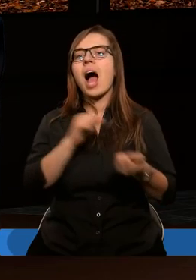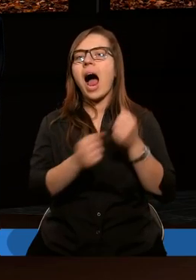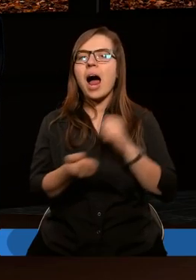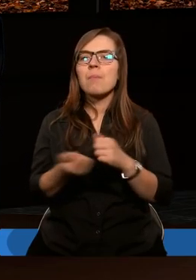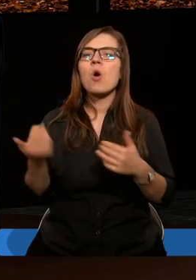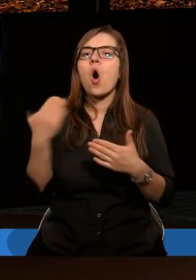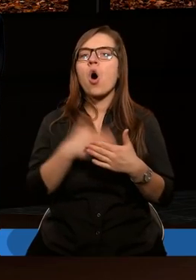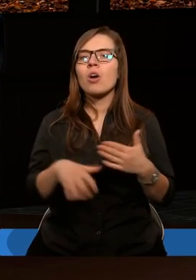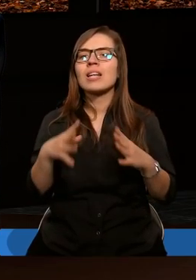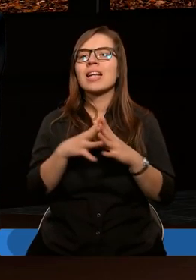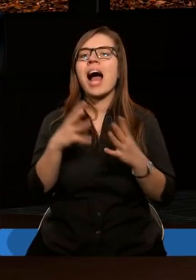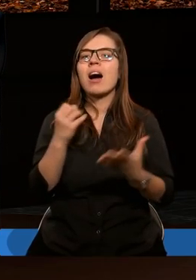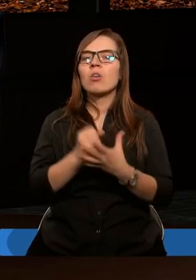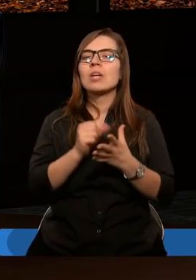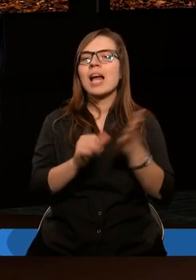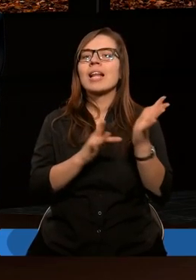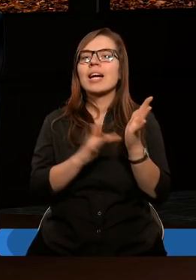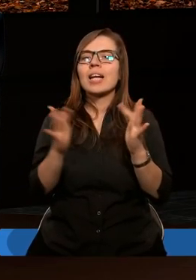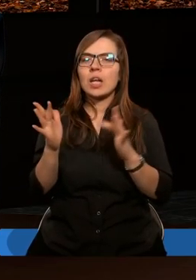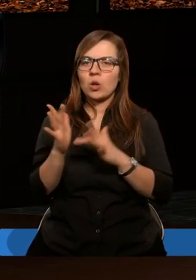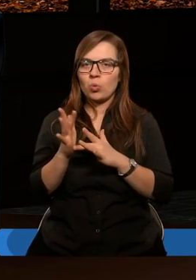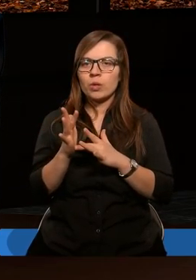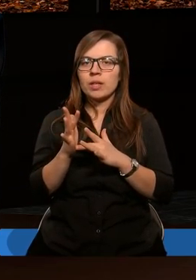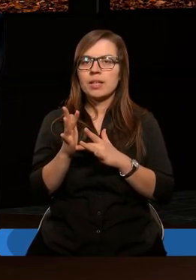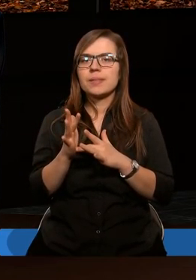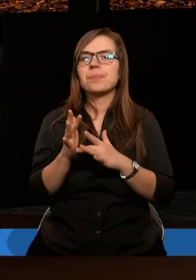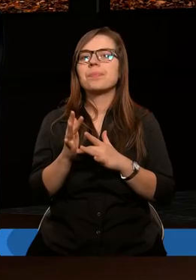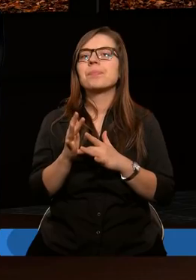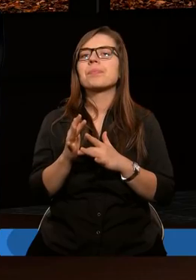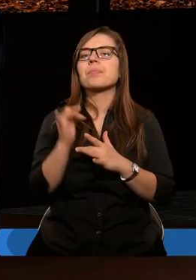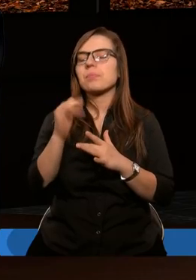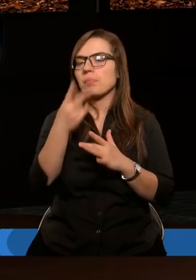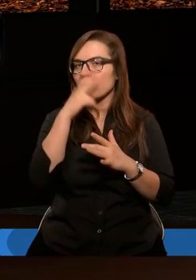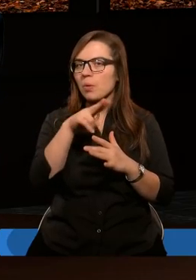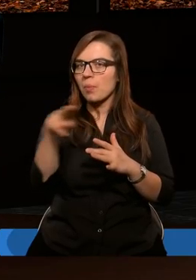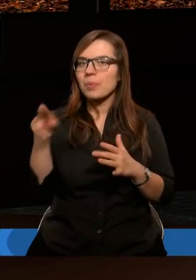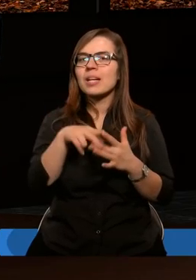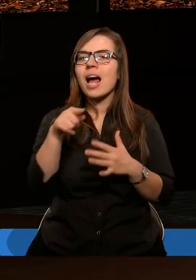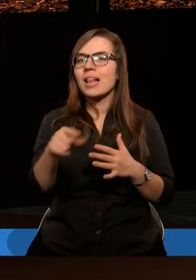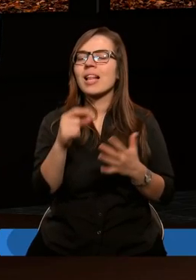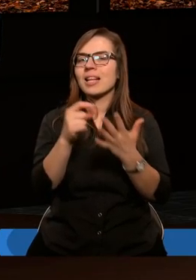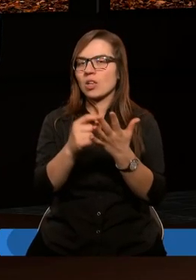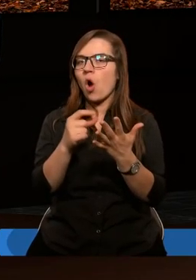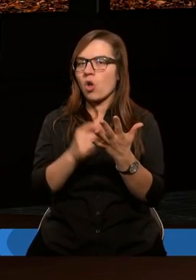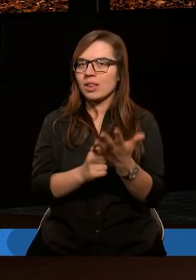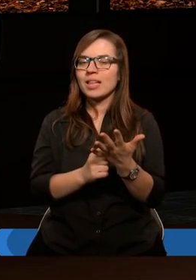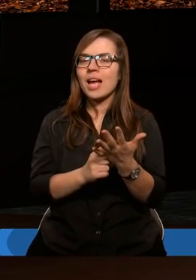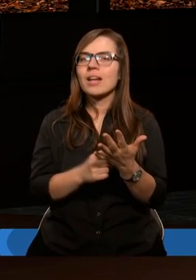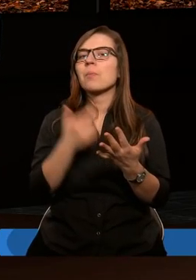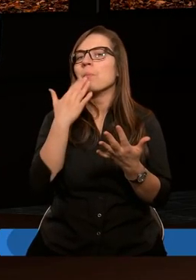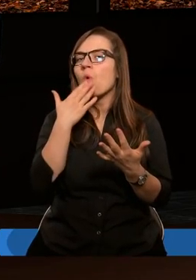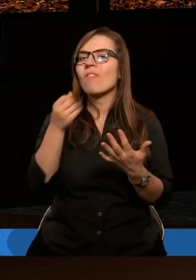Albowiem końcem zakonu jest Chrystus. Gdy popatrzymy na ten kontekst, gdy